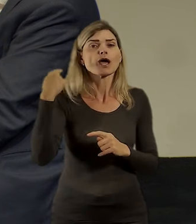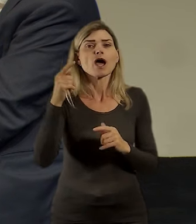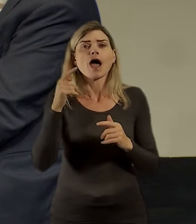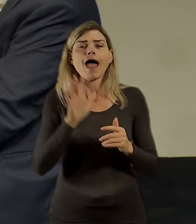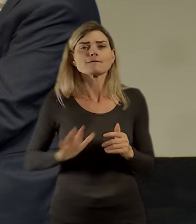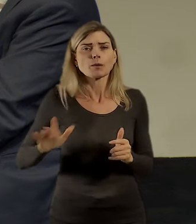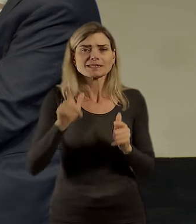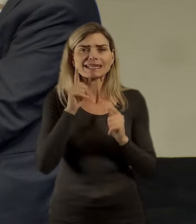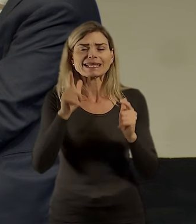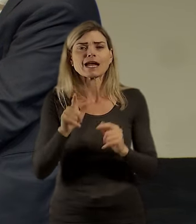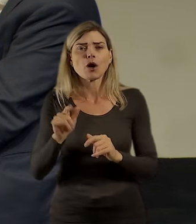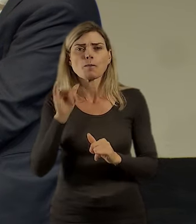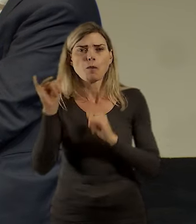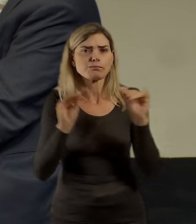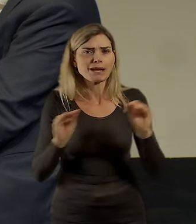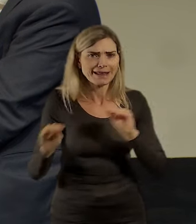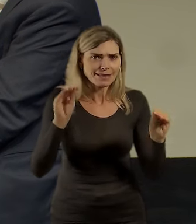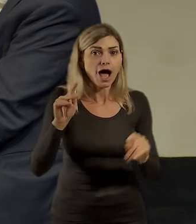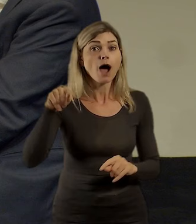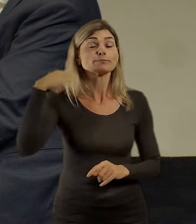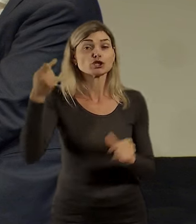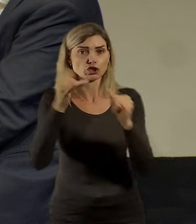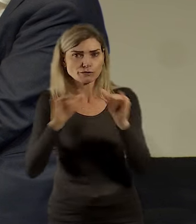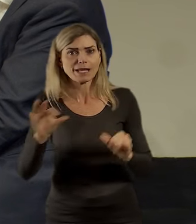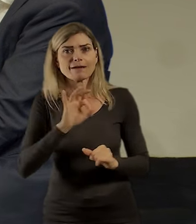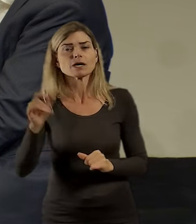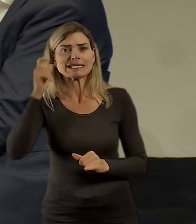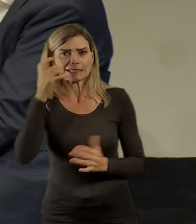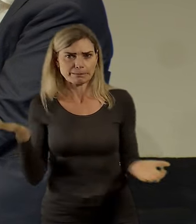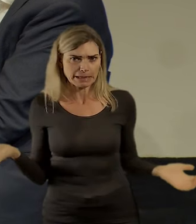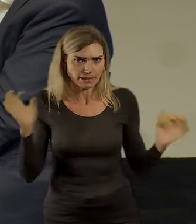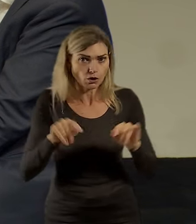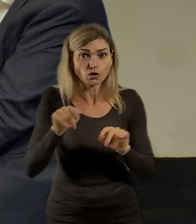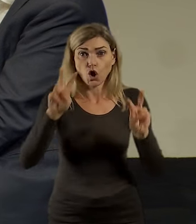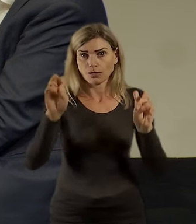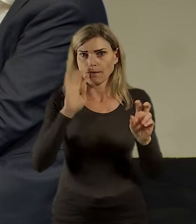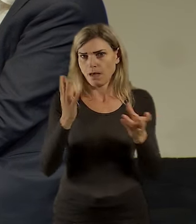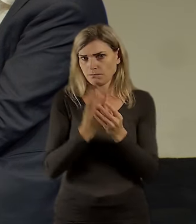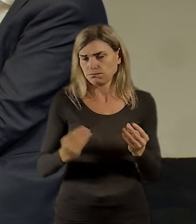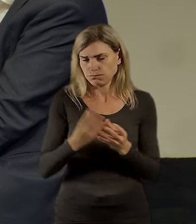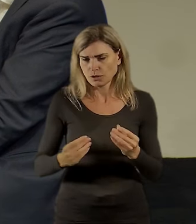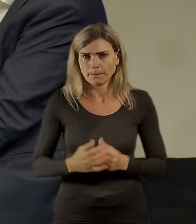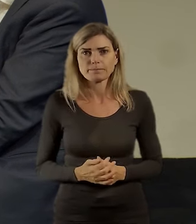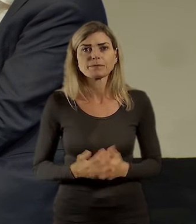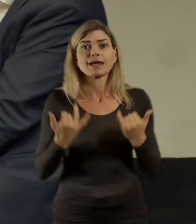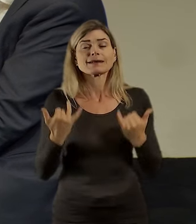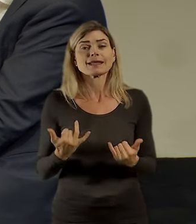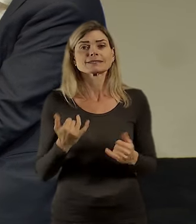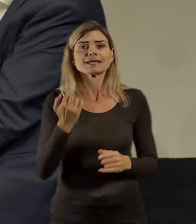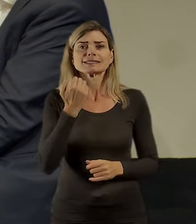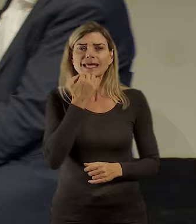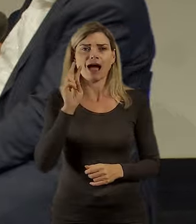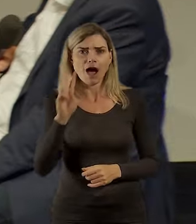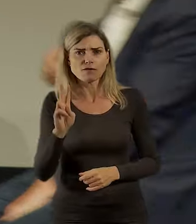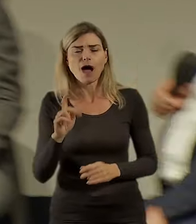probíhá a ve čtvrtek se budete moc nasmíchově s námi setkat a budeme tam o podobných tématech mluvit. Tak to byla Zdeníka Havlová, Tomáš